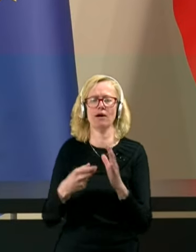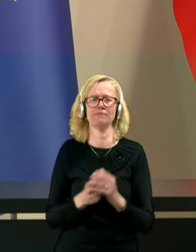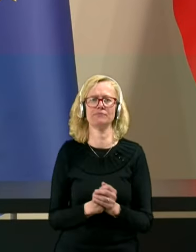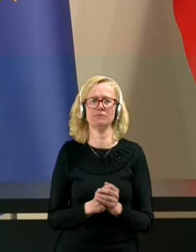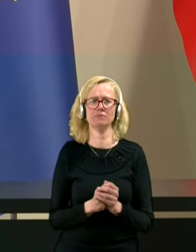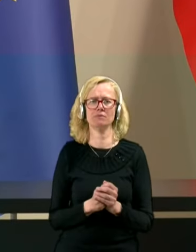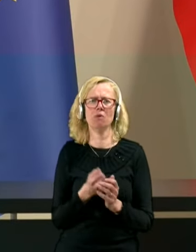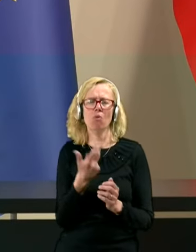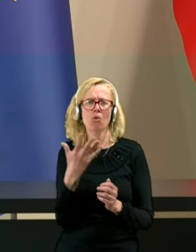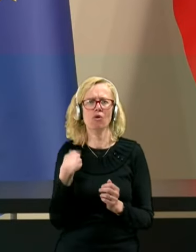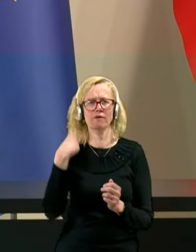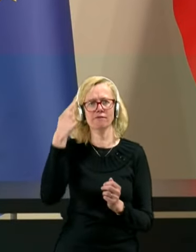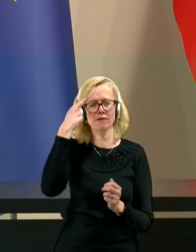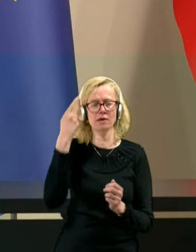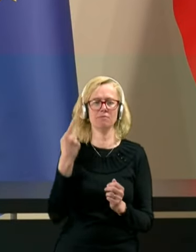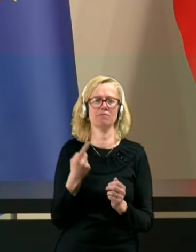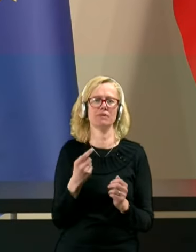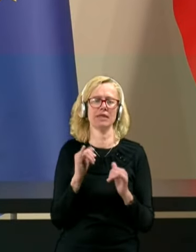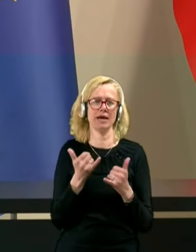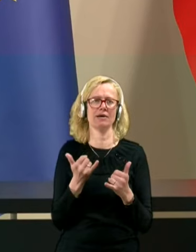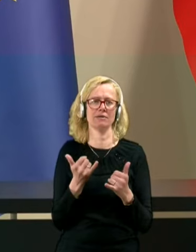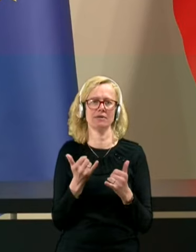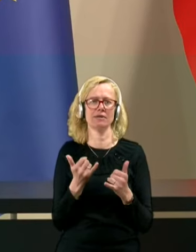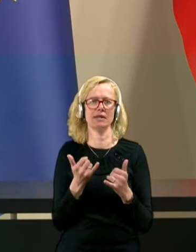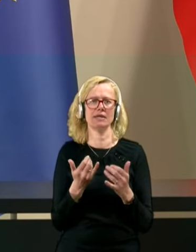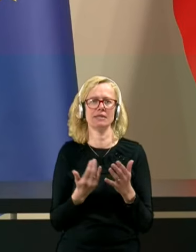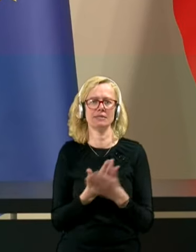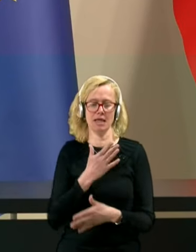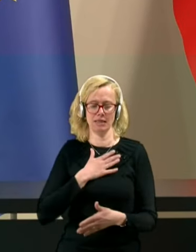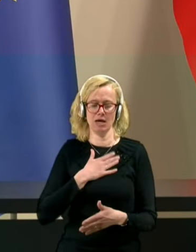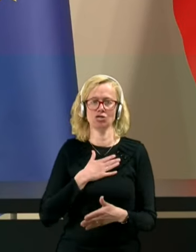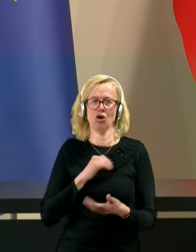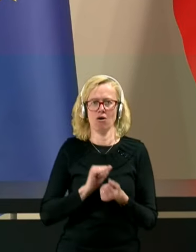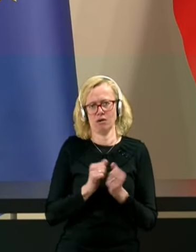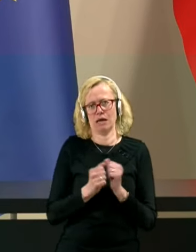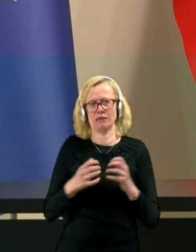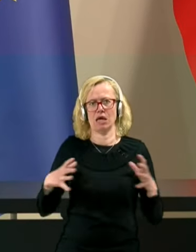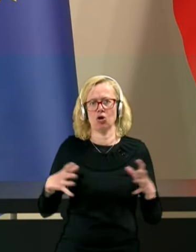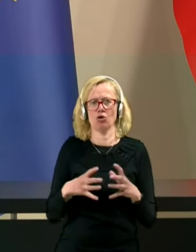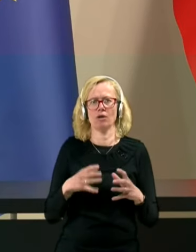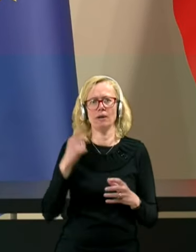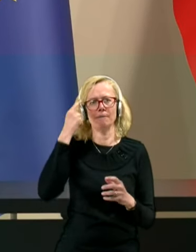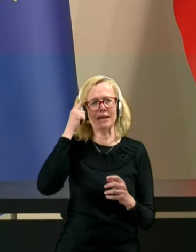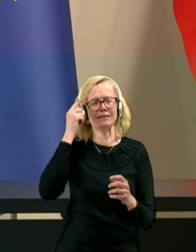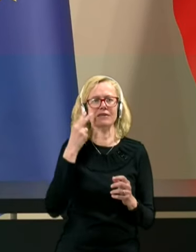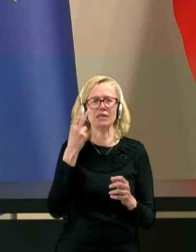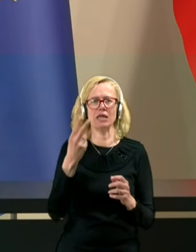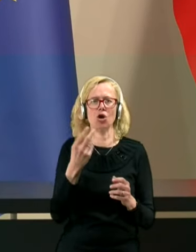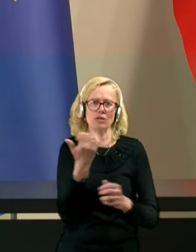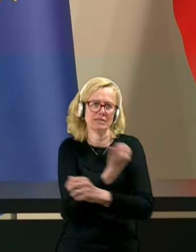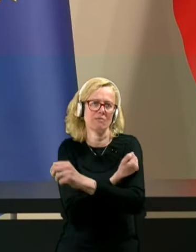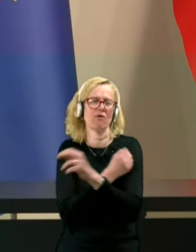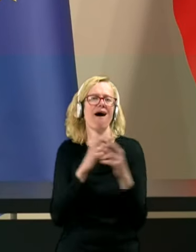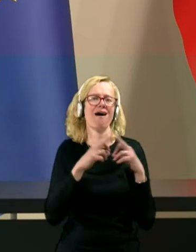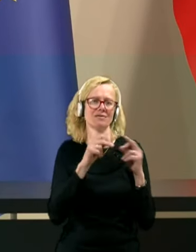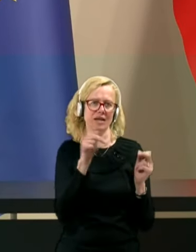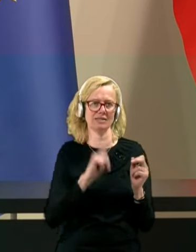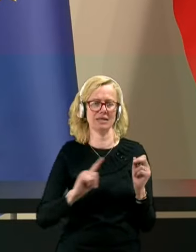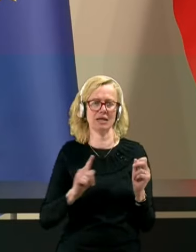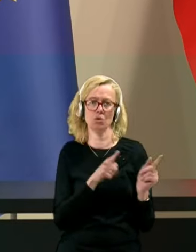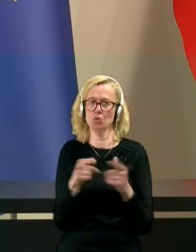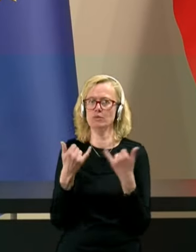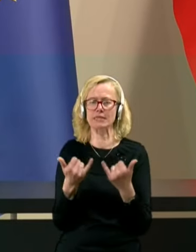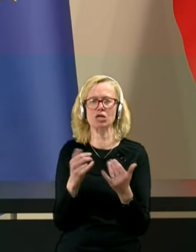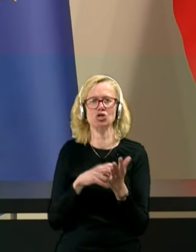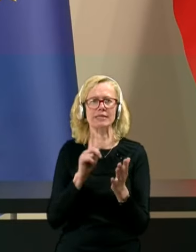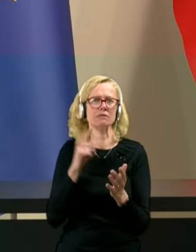Kolikor vem, je za pač našo kategorijo predvideno cepivo AstraZeneca in dosled nisem še slišel,